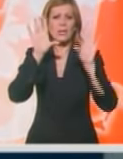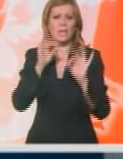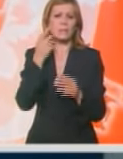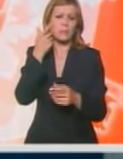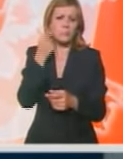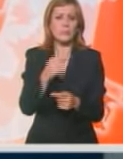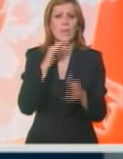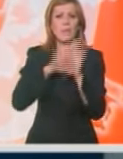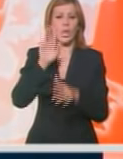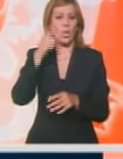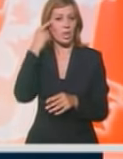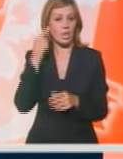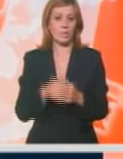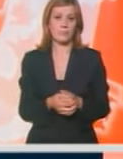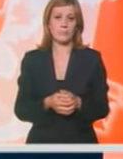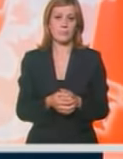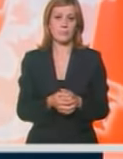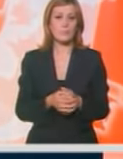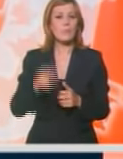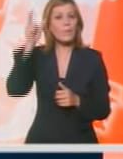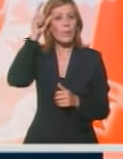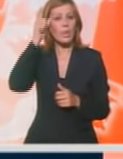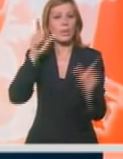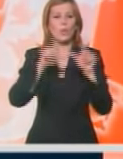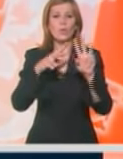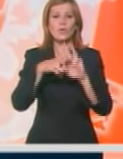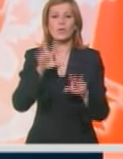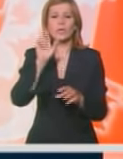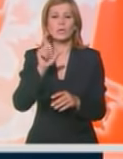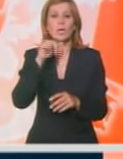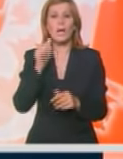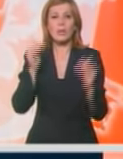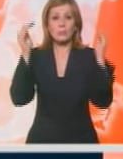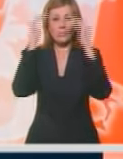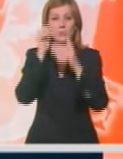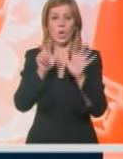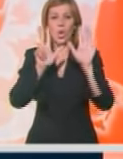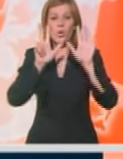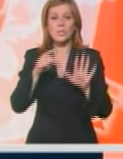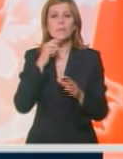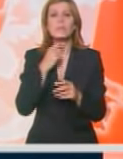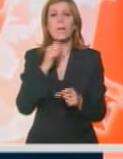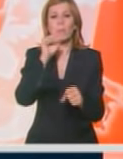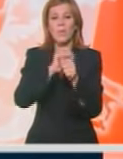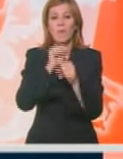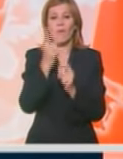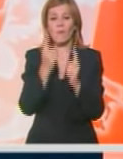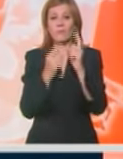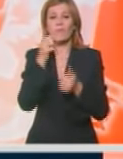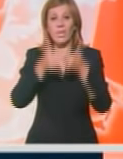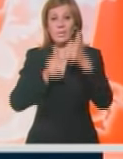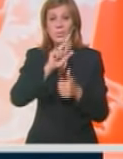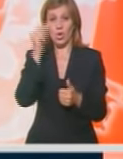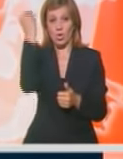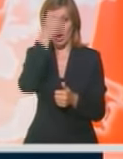veći od kineskog. Na Beogradskom ušću večera spočenje osmi beer fest. Na festivalu koji će trebati do